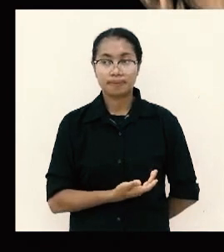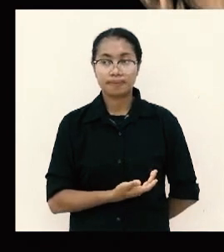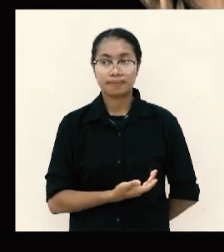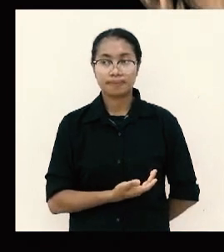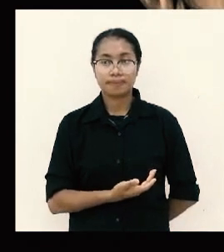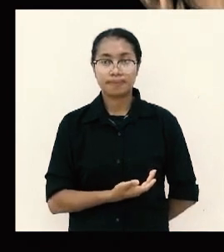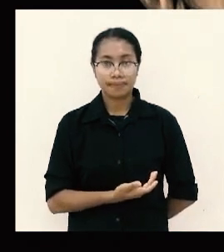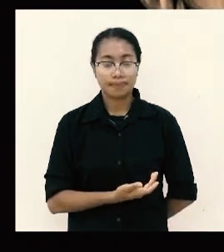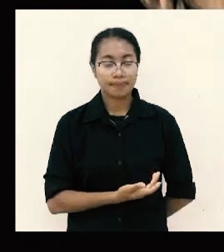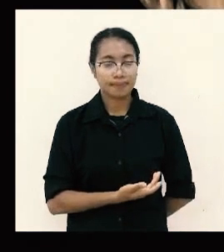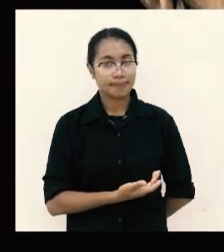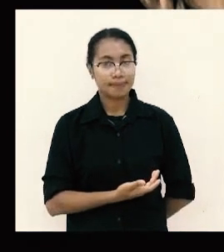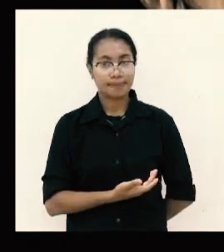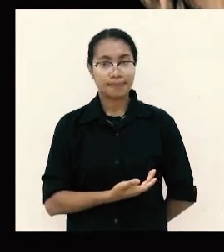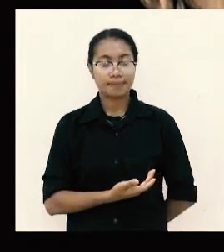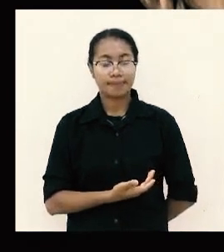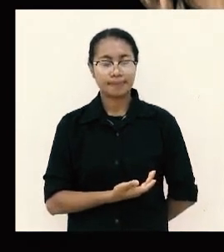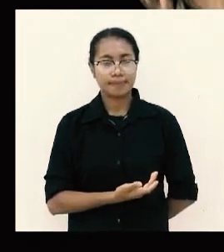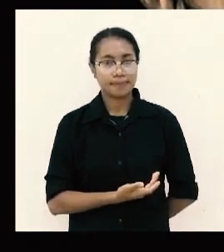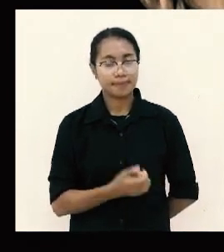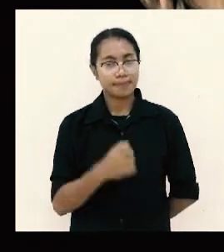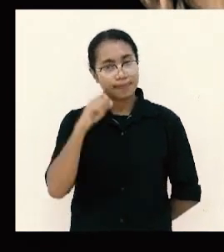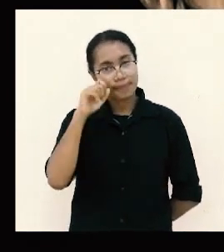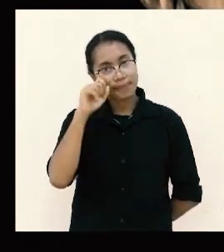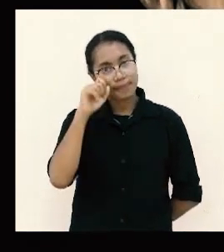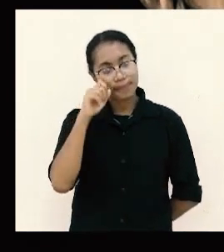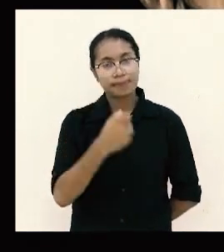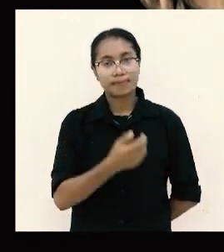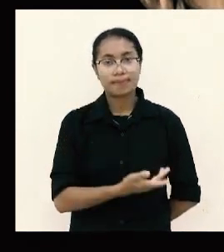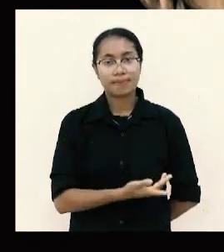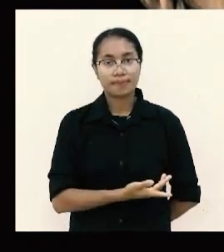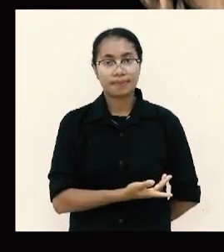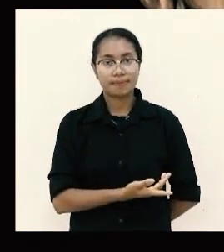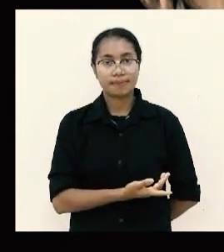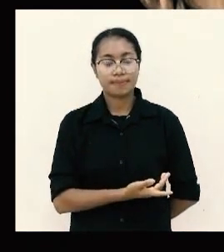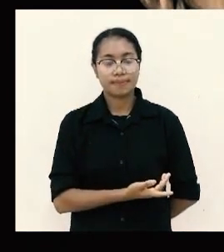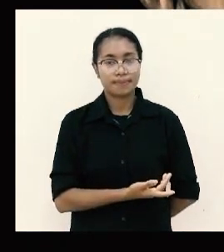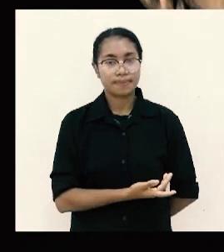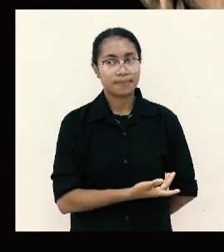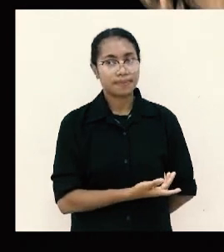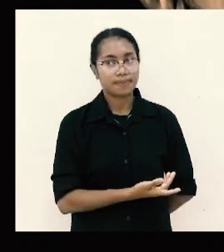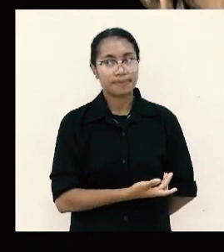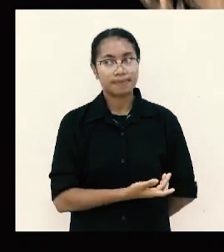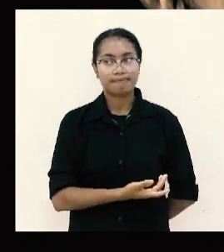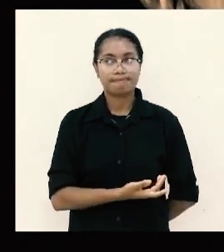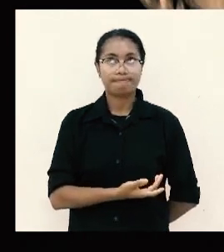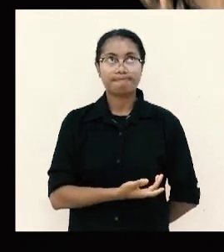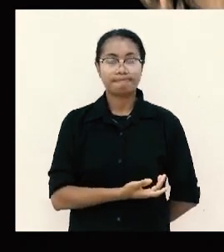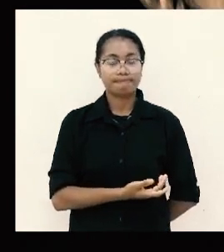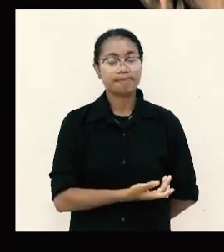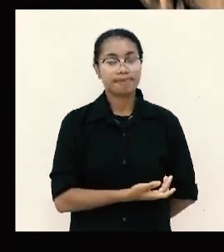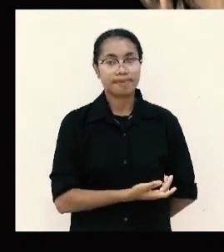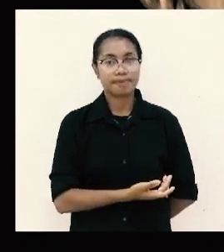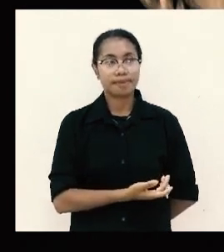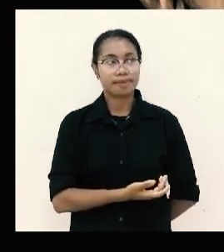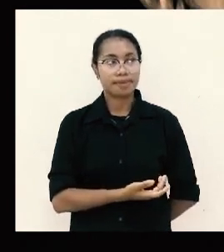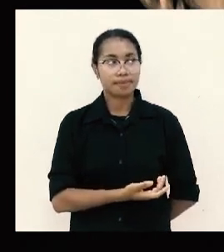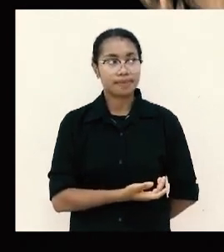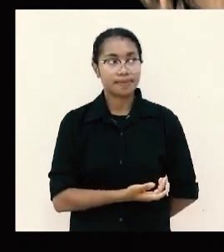dari tujuh roh jahat Yohana Istri Kusa Bendahara Herodes Susana dan banyak perempuan lain